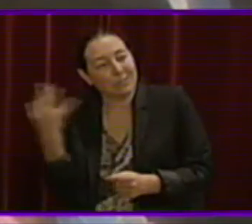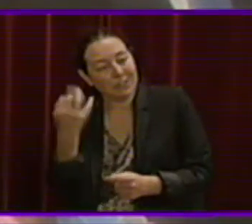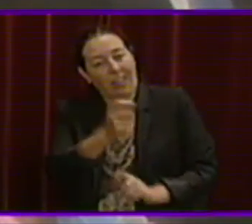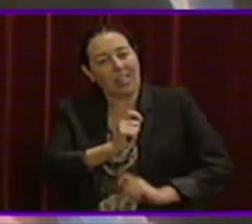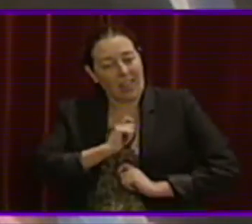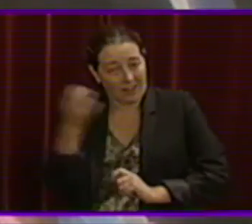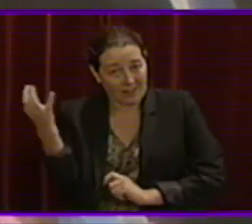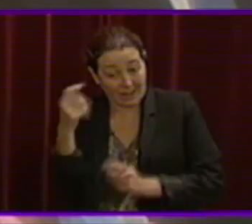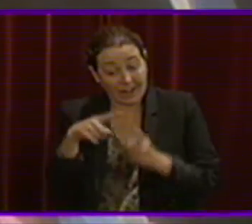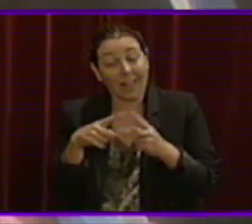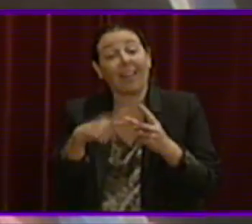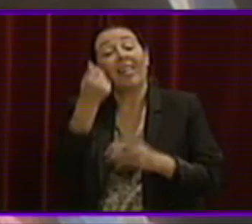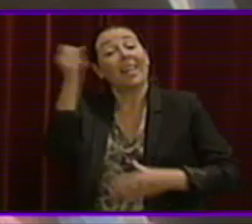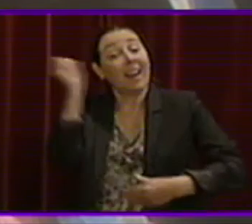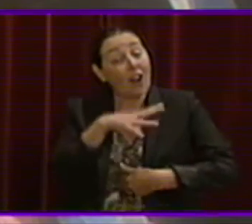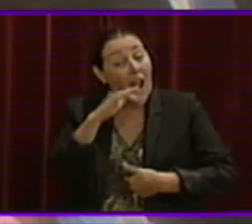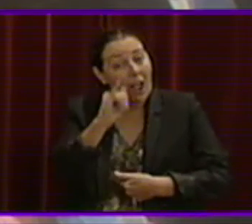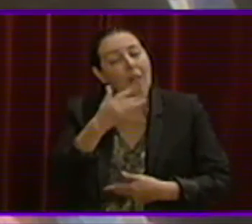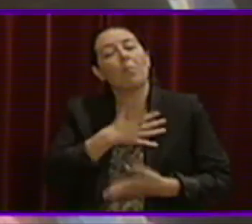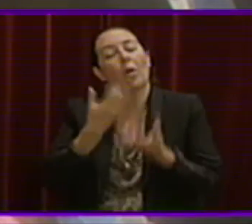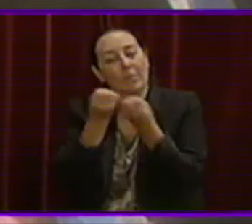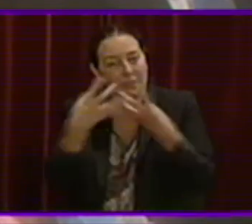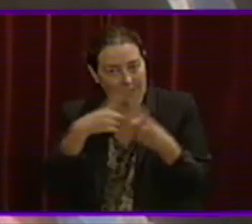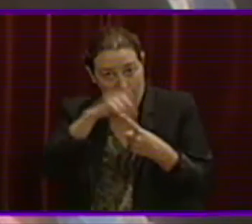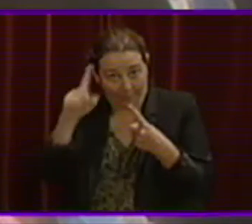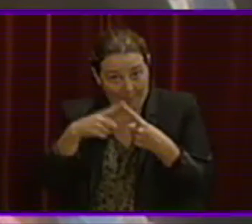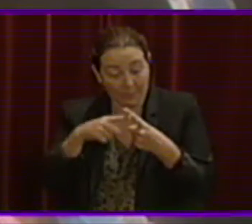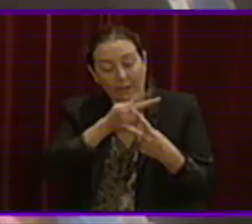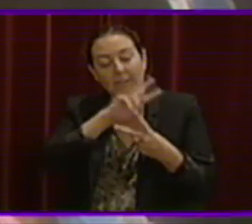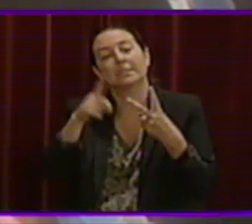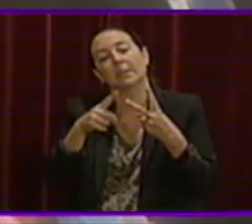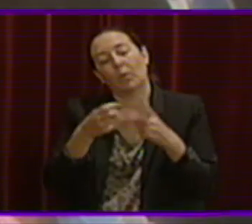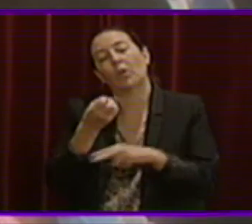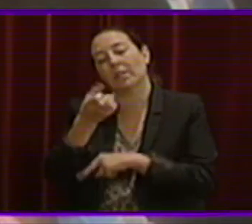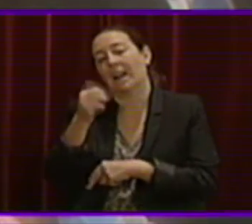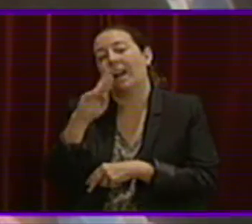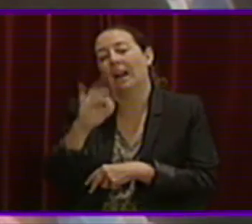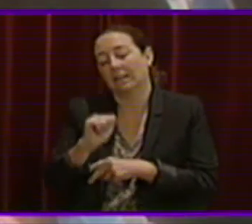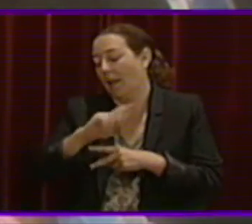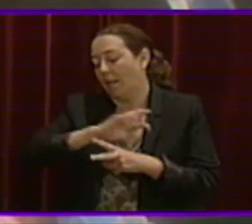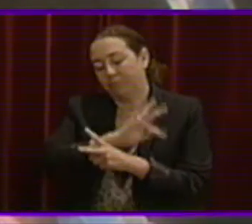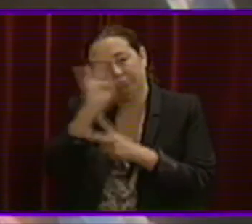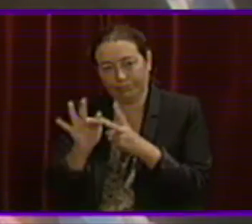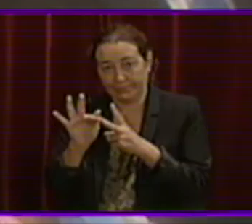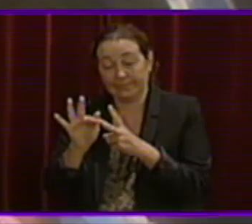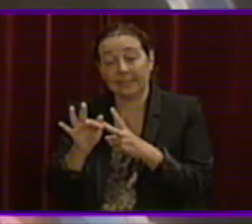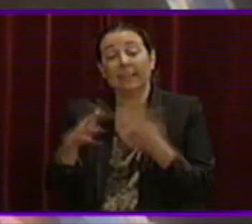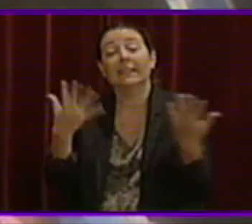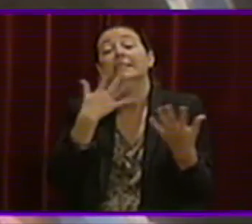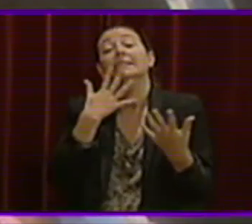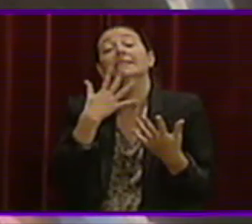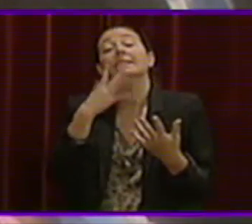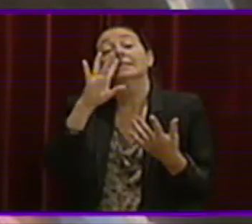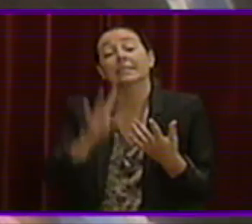tenint aquests fonts, podrem fer front a la electrificació en primer lloc i en el projecte de trenertar després, immediatament. I, si has de cas,